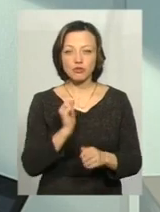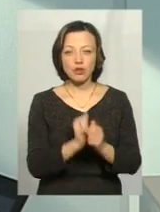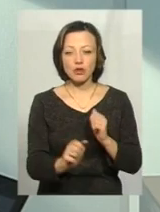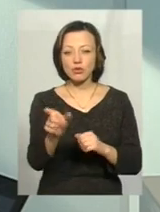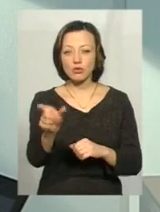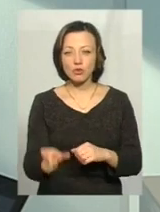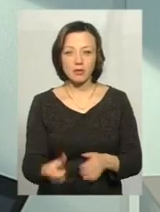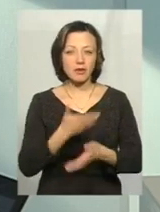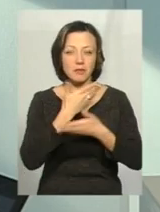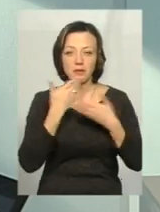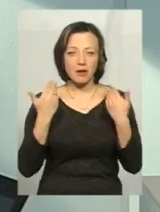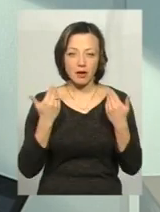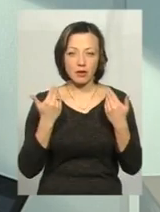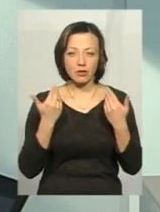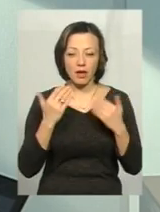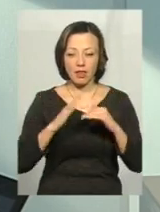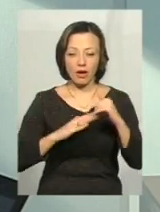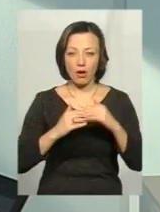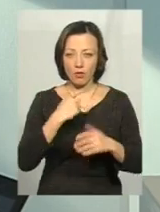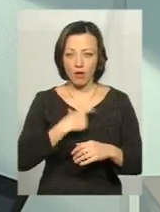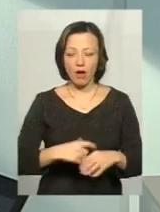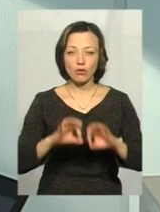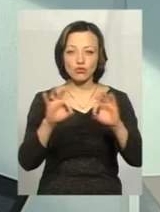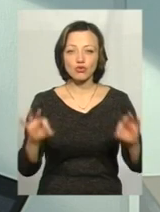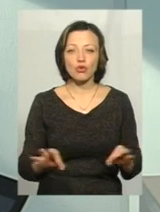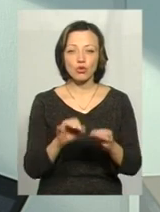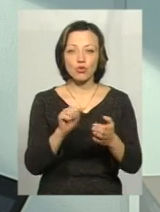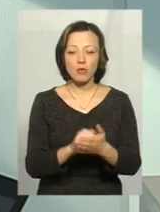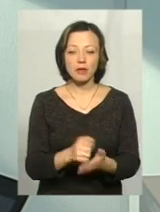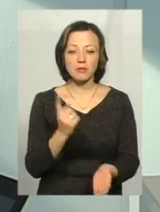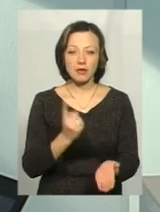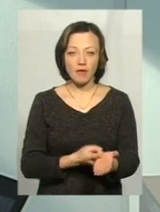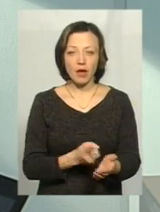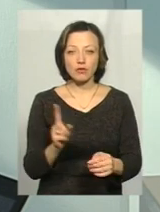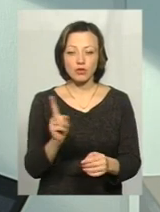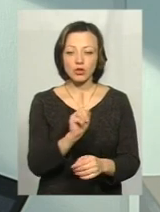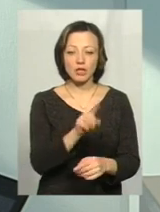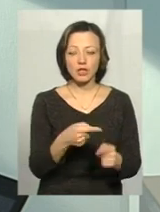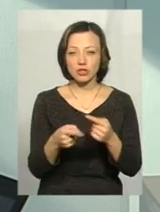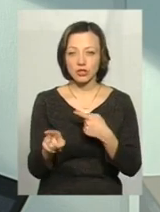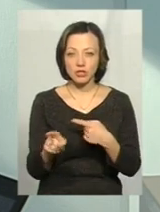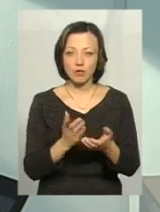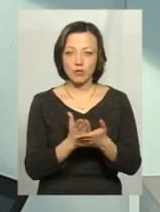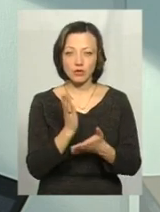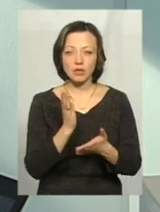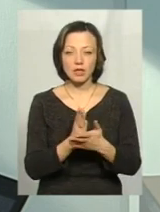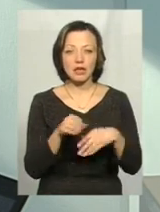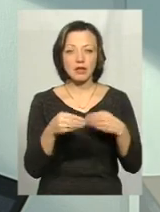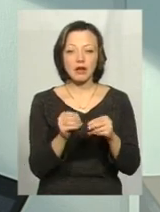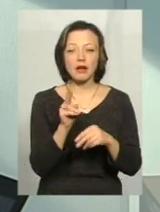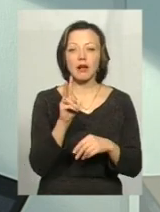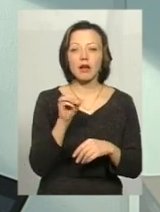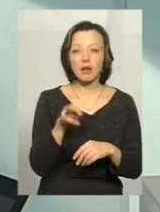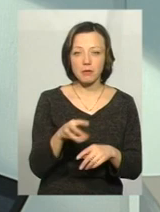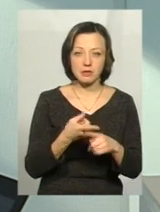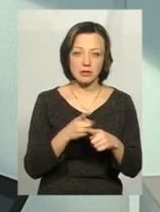особи не мають на руках жодного документу, який би підтверджував, що та чи інша послуга їм надавалася, і ким ця